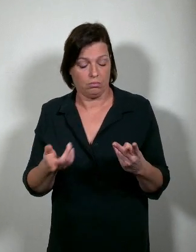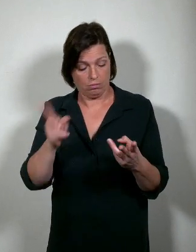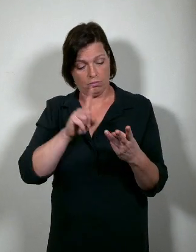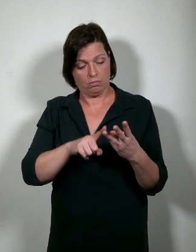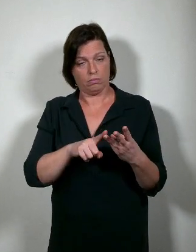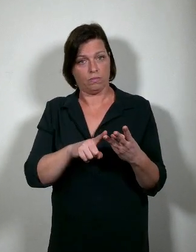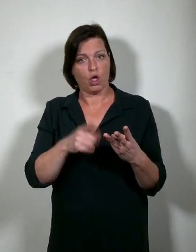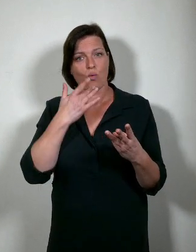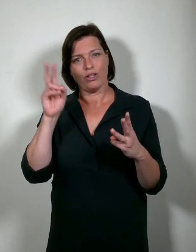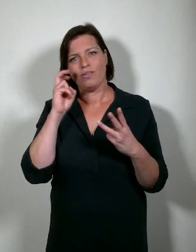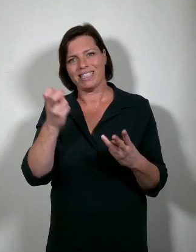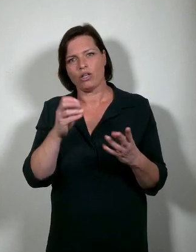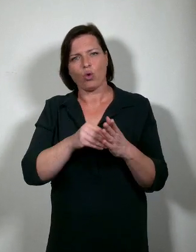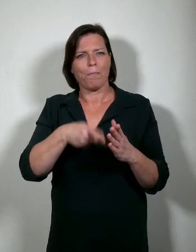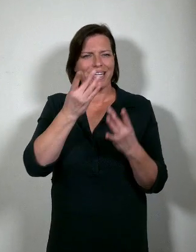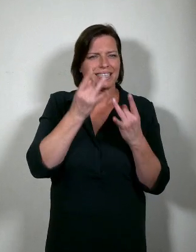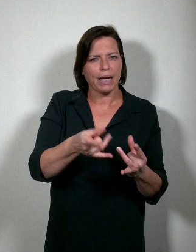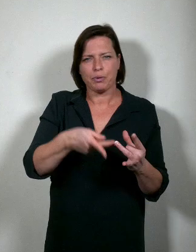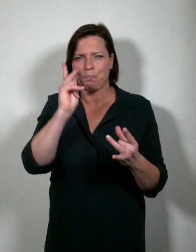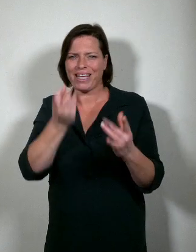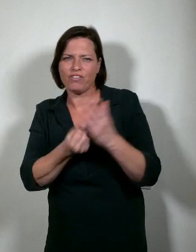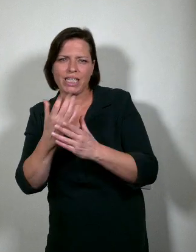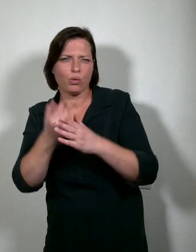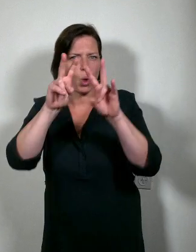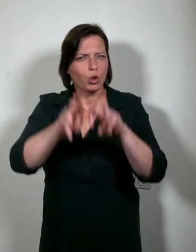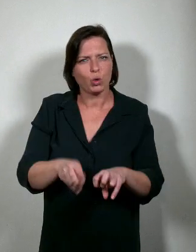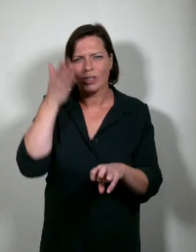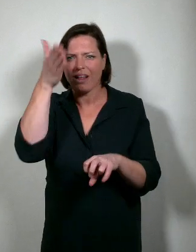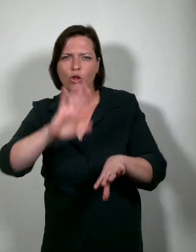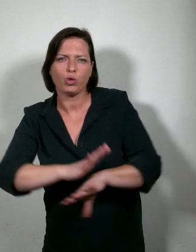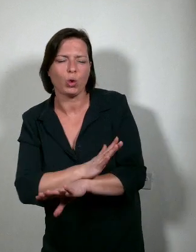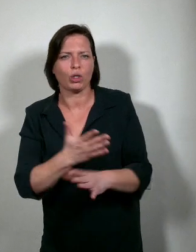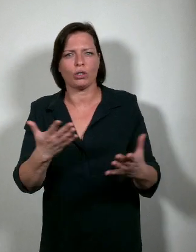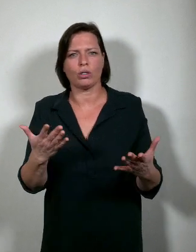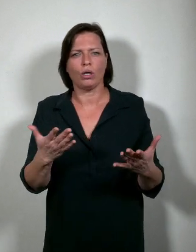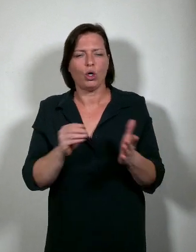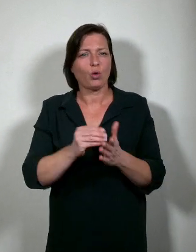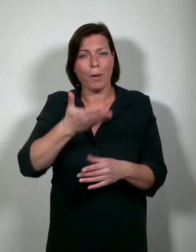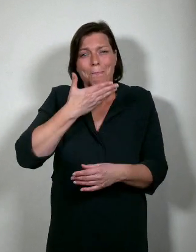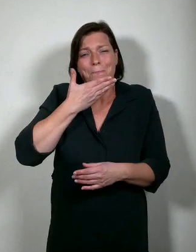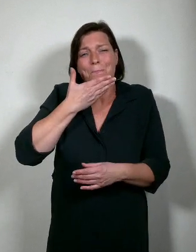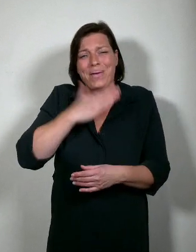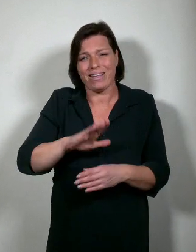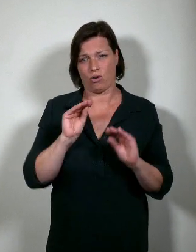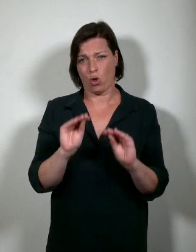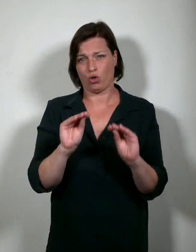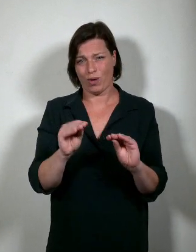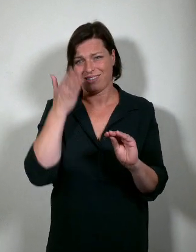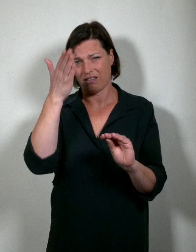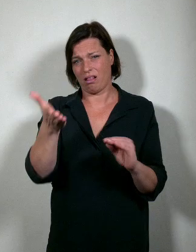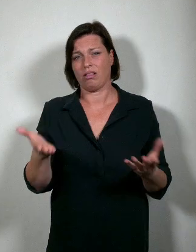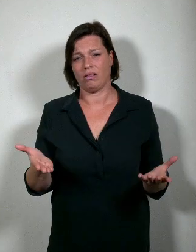willen een universiteit zijn waar nog scherper en nog vernieuwender onderzoek wordt verricht. En waar nog beter onderwijs wordt